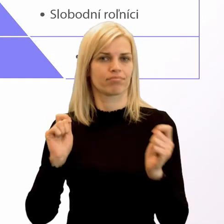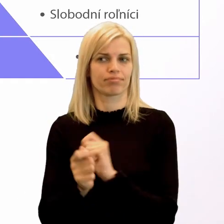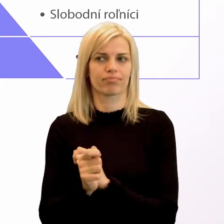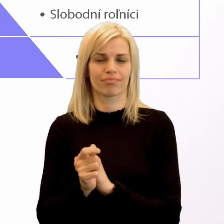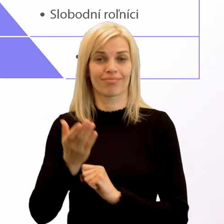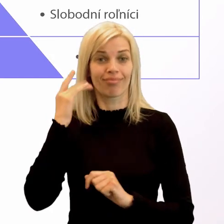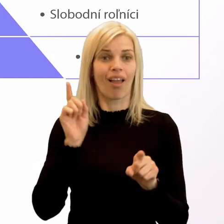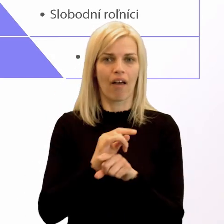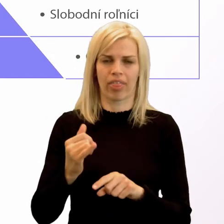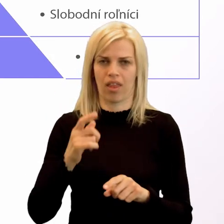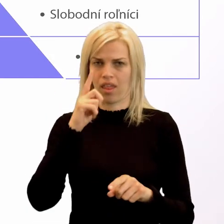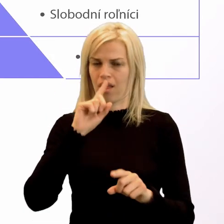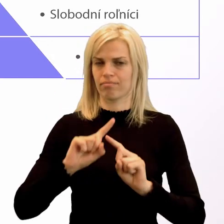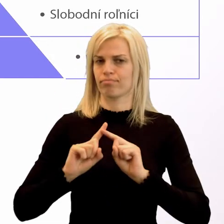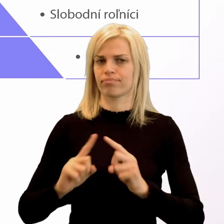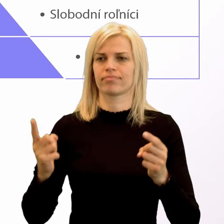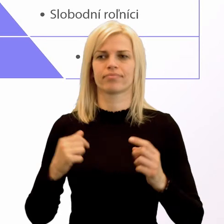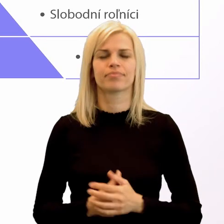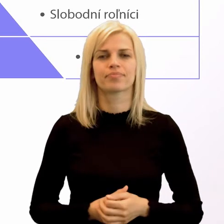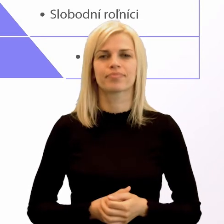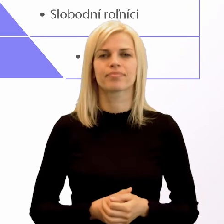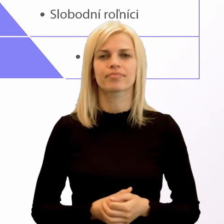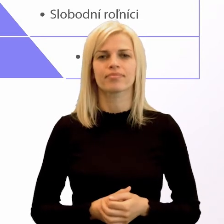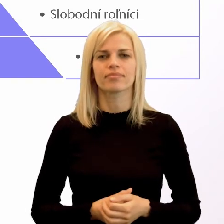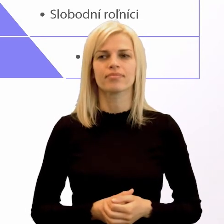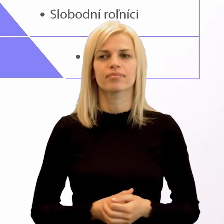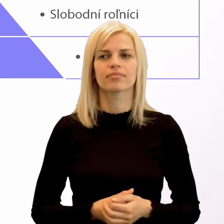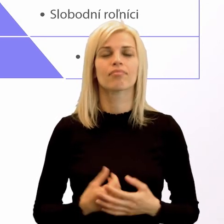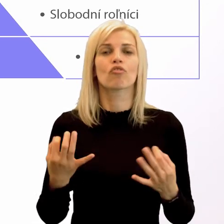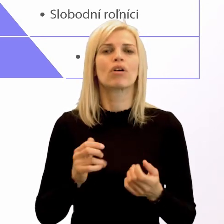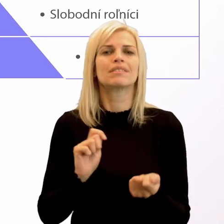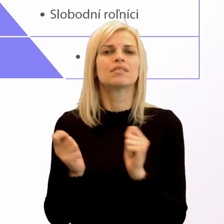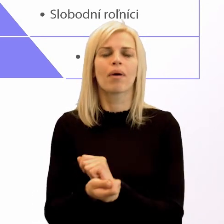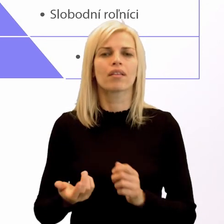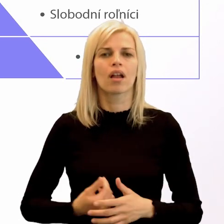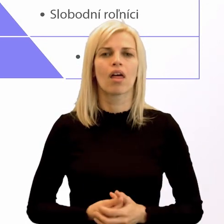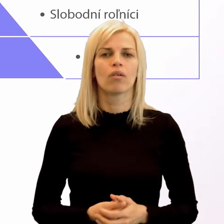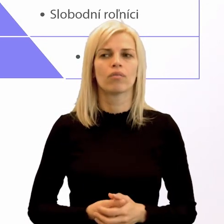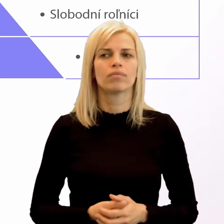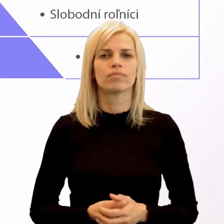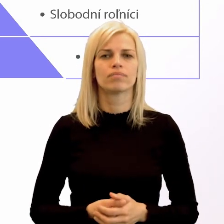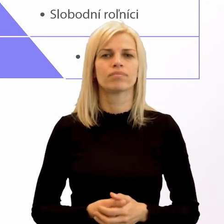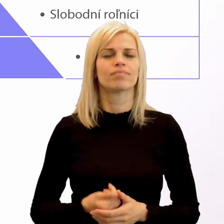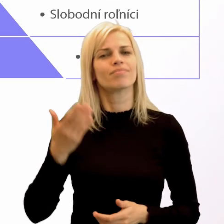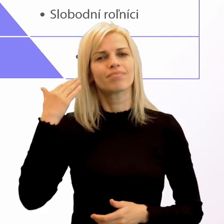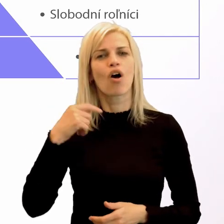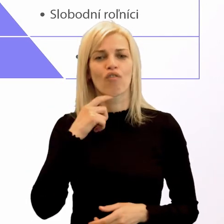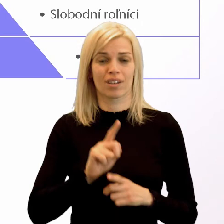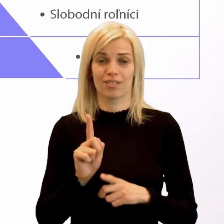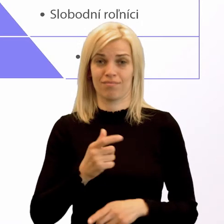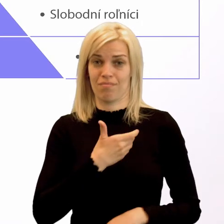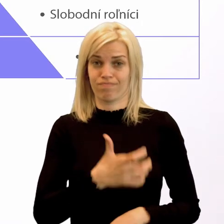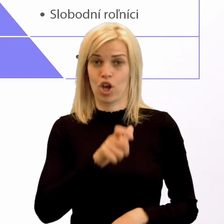poznáme z veľkých riečných civilizácií. Čo sa zmenilo? Hovorili sme si, že človek, keď je bohatý, chce byť aj